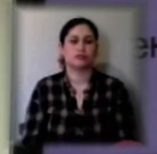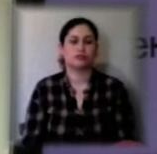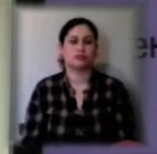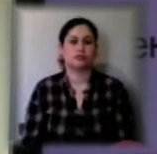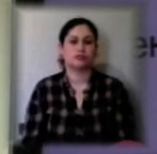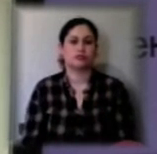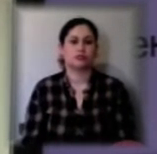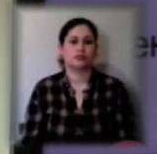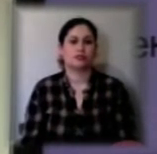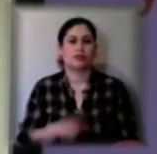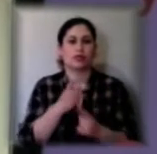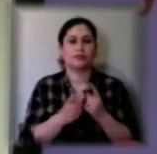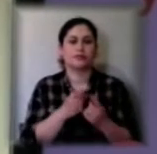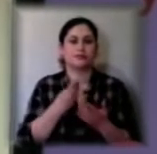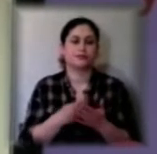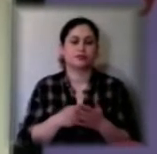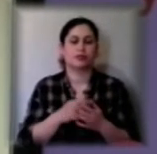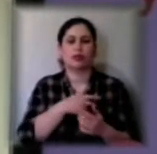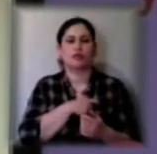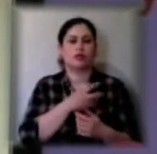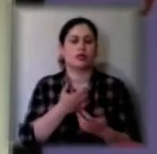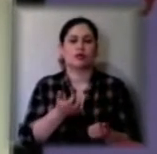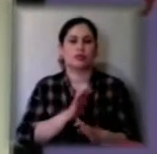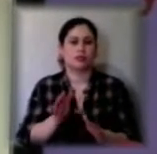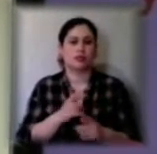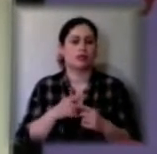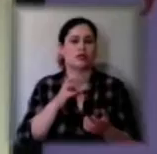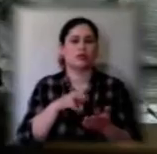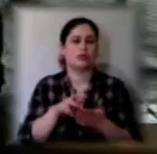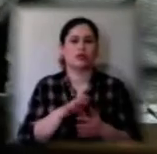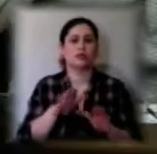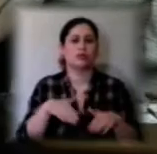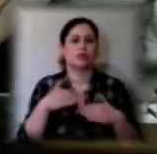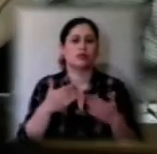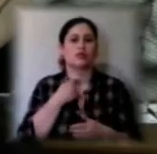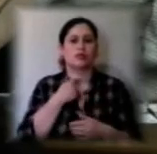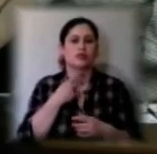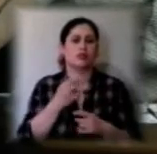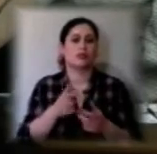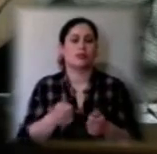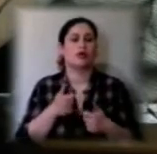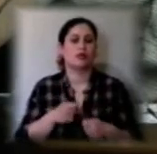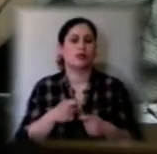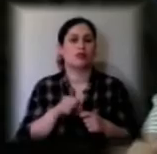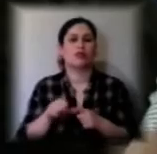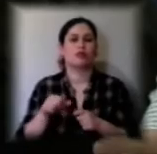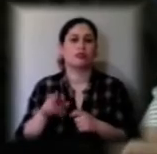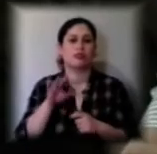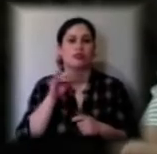Зміни до бюджету депутати не прийняли. Не пройшла і пропозиція голосувати не пакетом, а окремими пунктами.